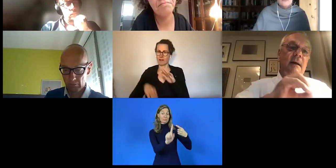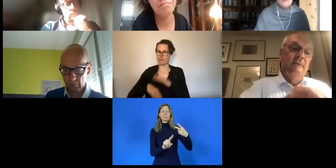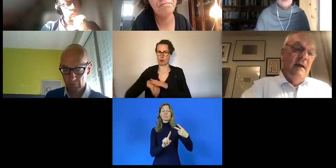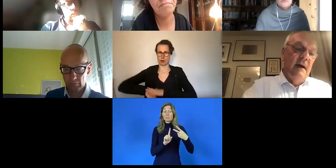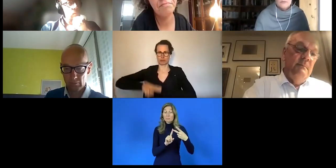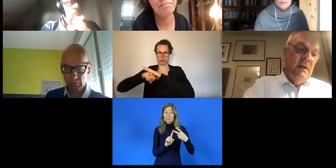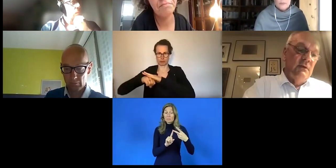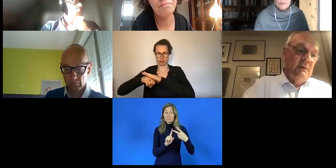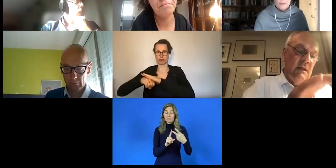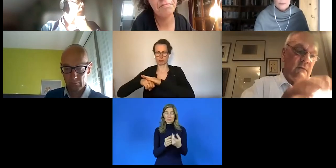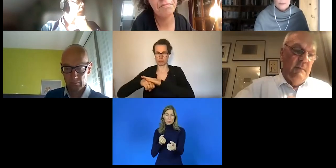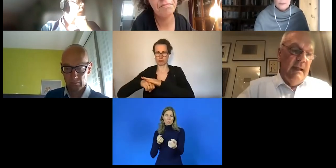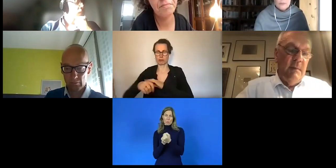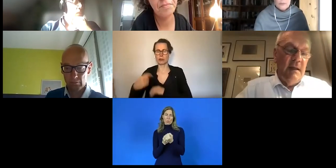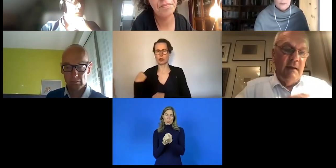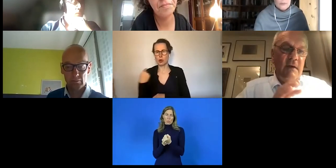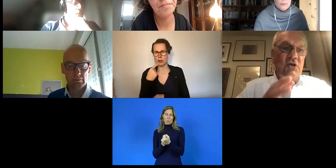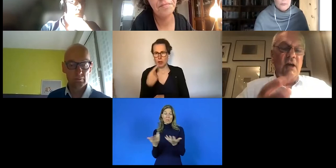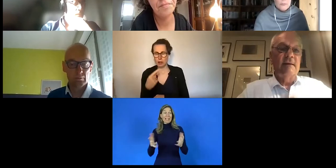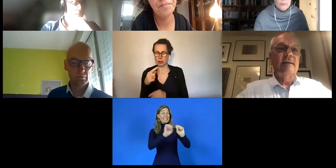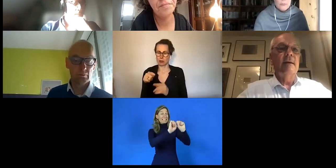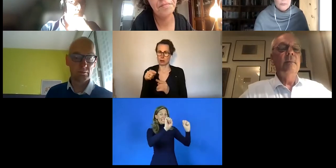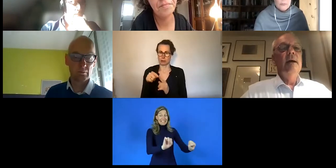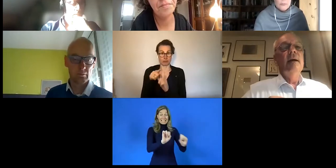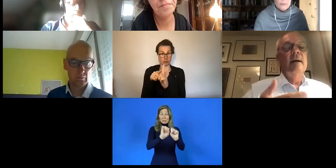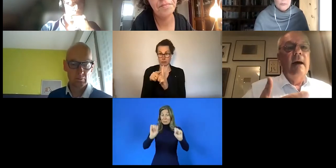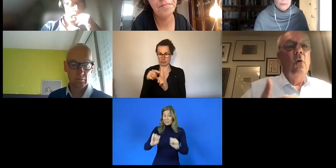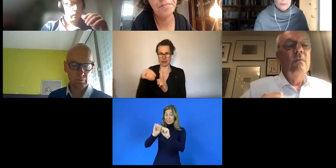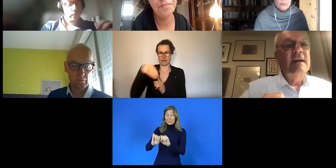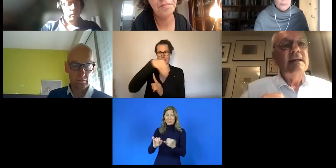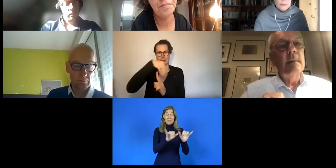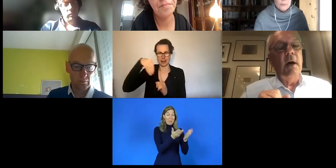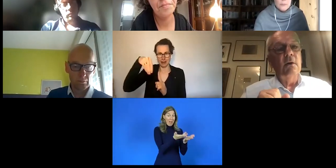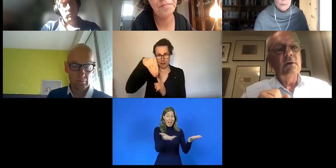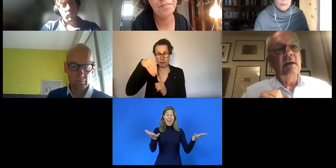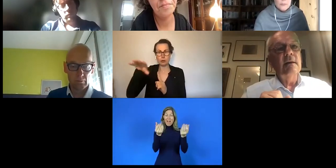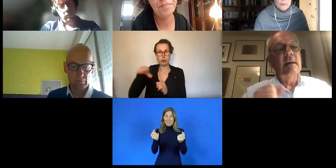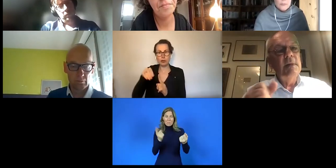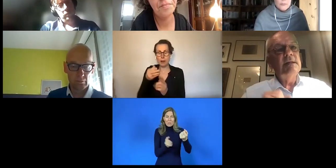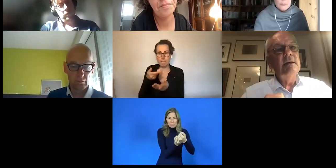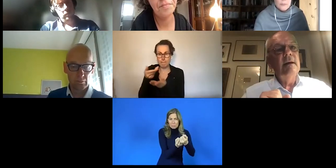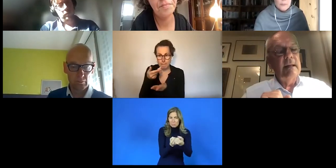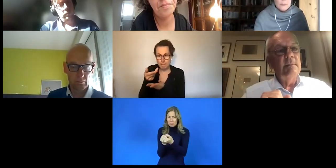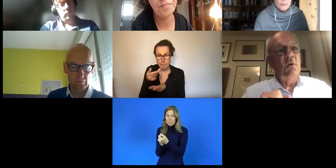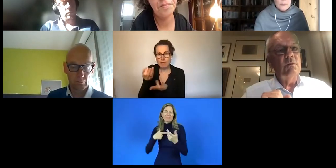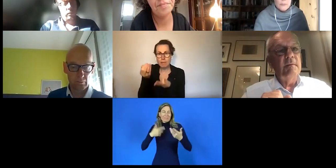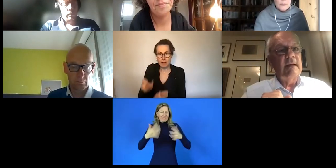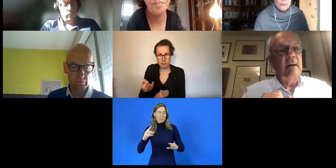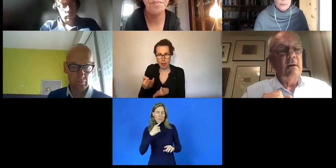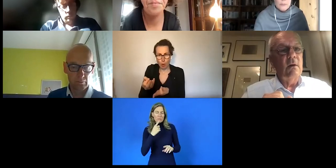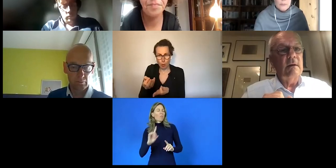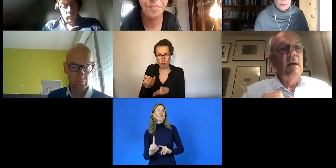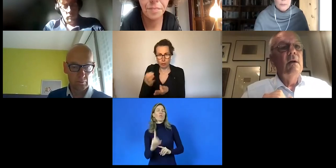wir haben mit den Familien, mit denen wir gestartet haben, erhoben, was sie gebraucht hätten, damit sie ihr Leben gut